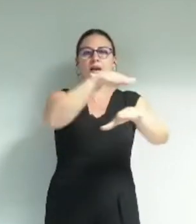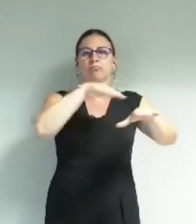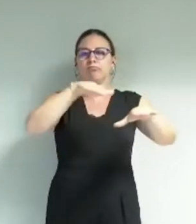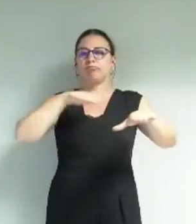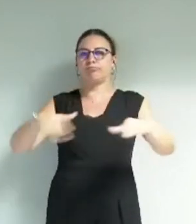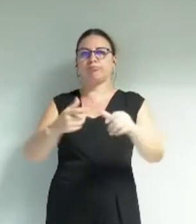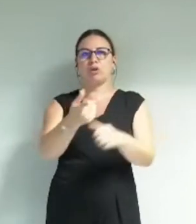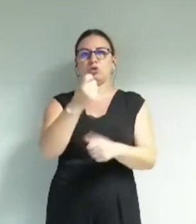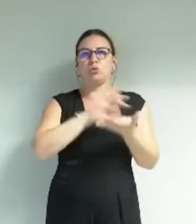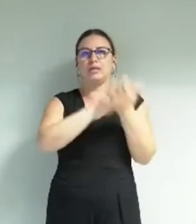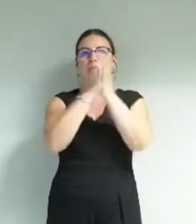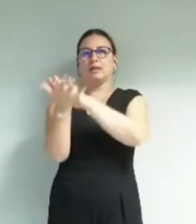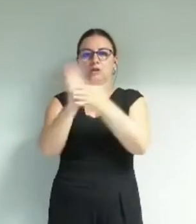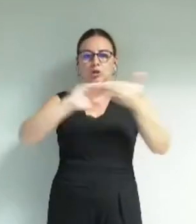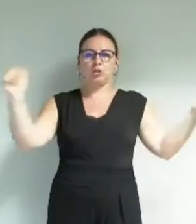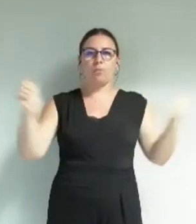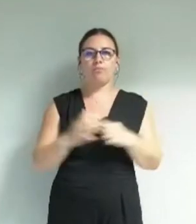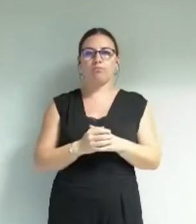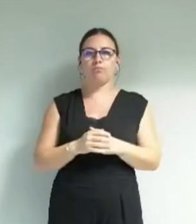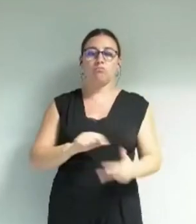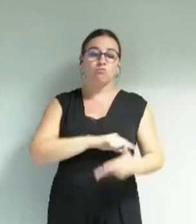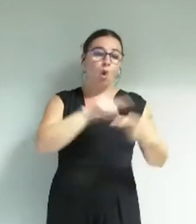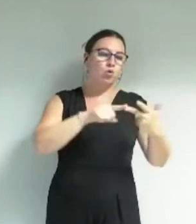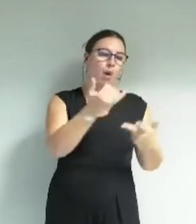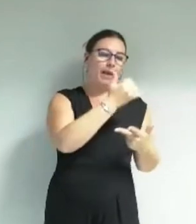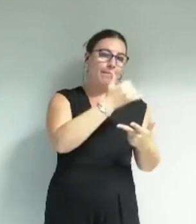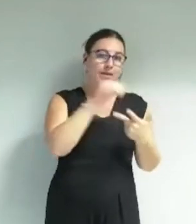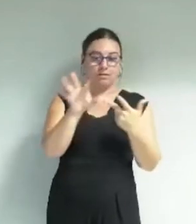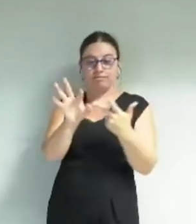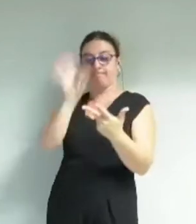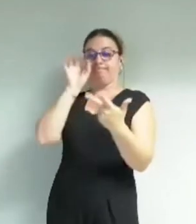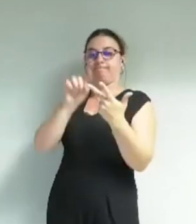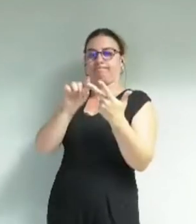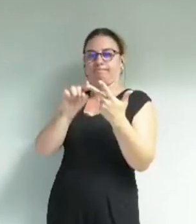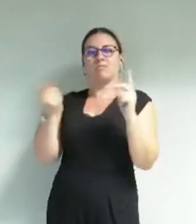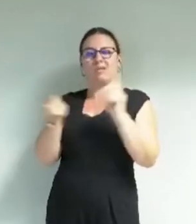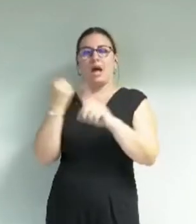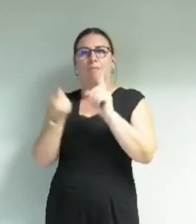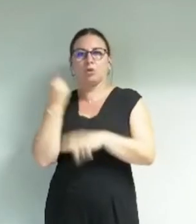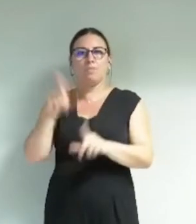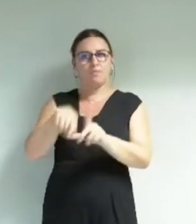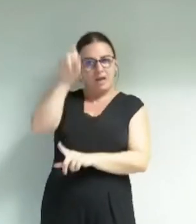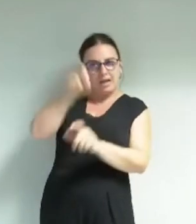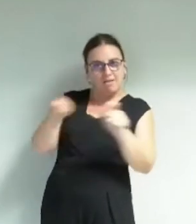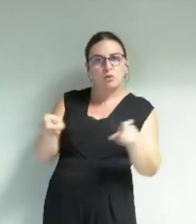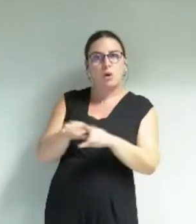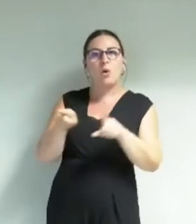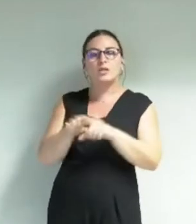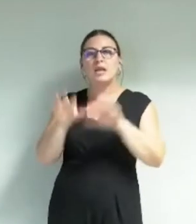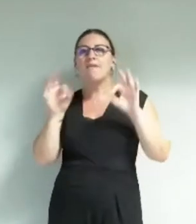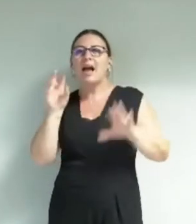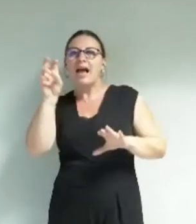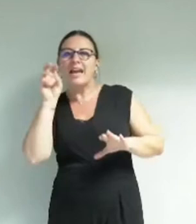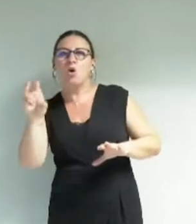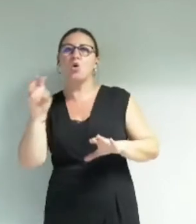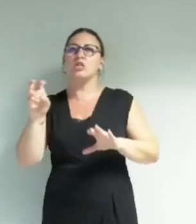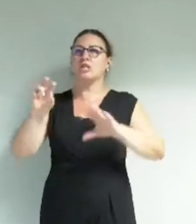transitions. Je passerai sur les trois autres pour ne parler que de la trois. Évaluer et réduire l'empreinte écologique